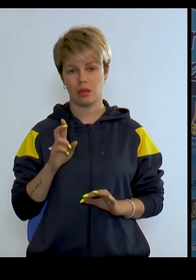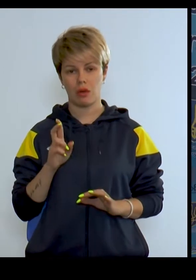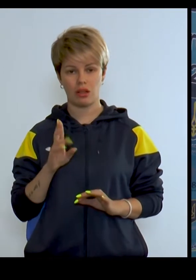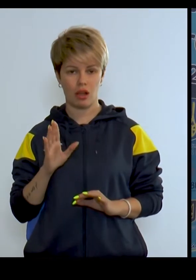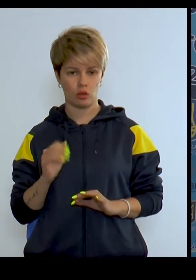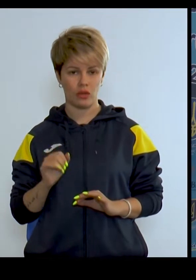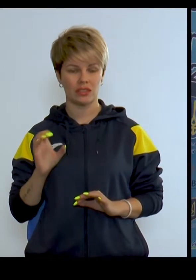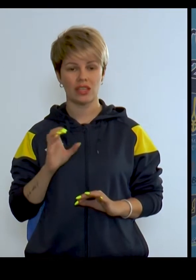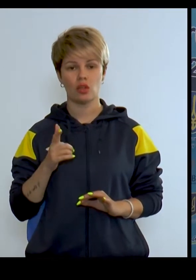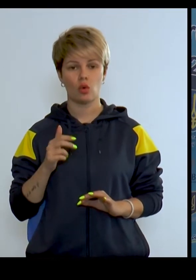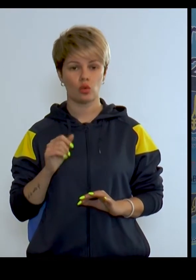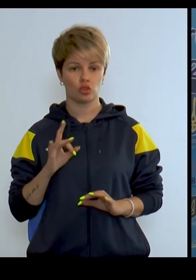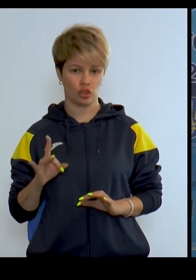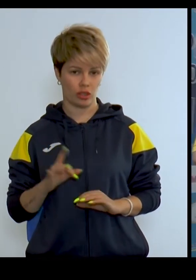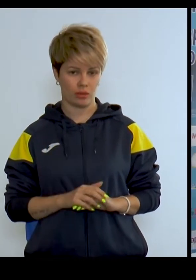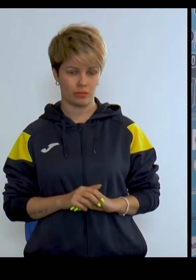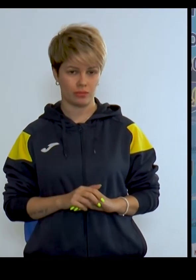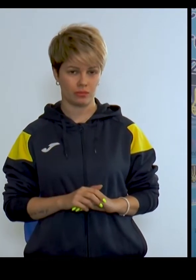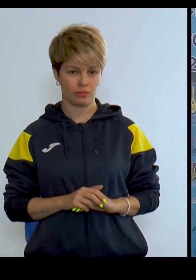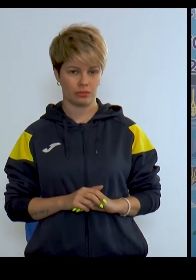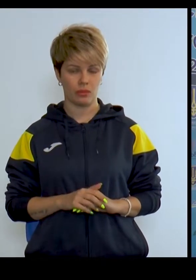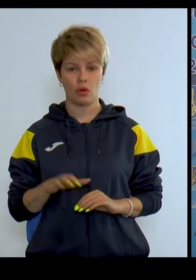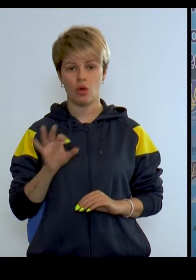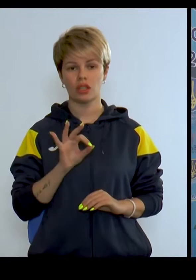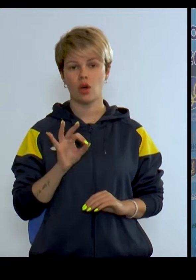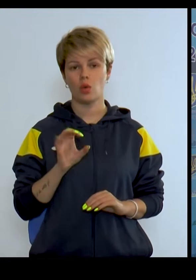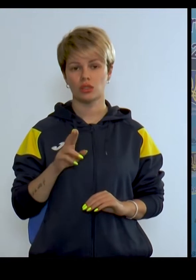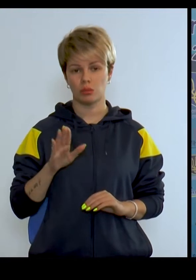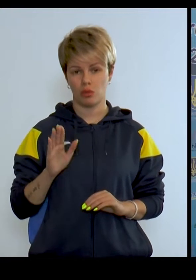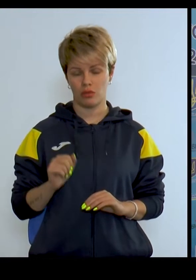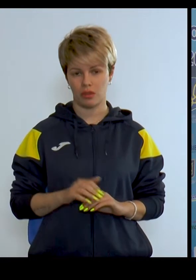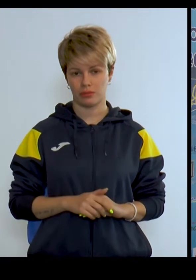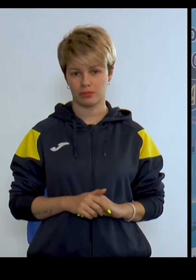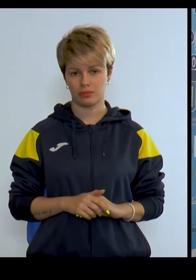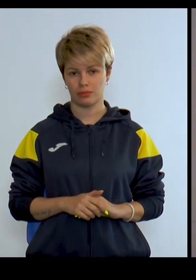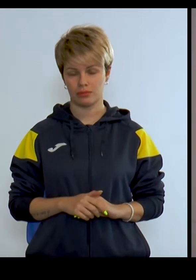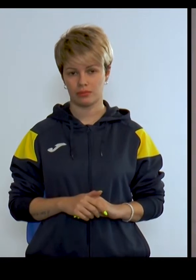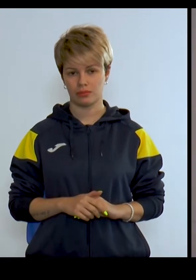Тетяна Бакланова, Світлана Гончар, Олена Осипова.